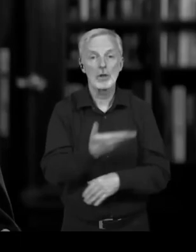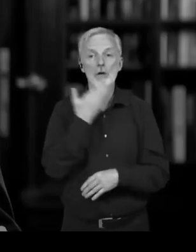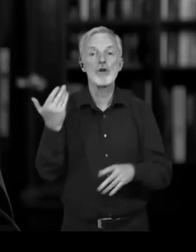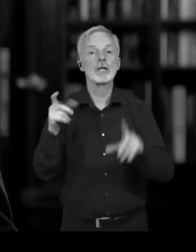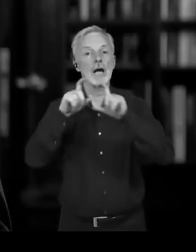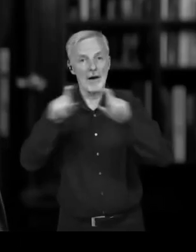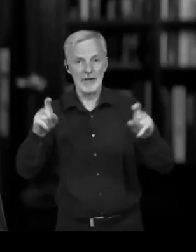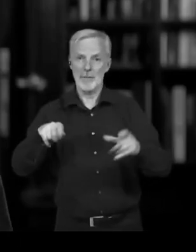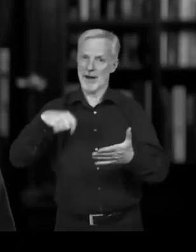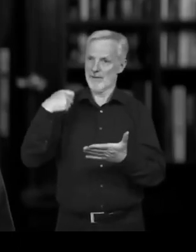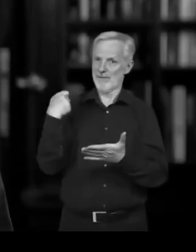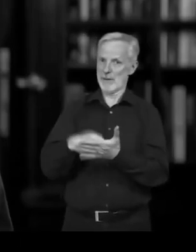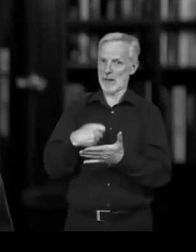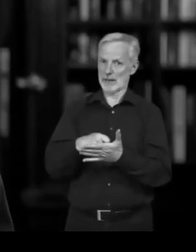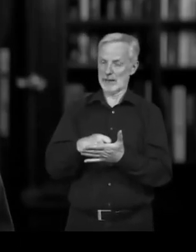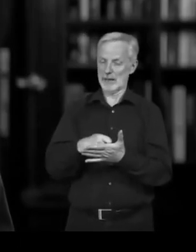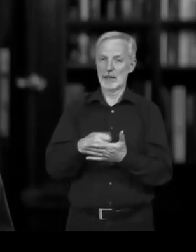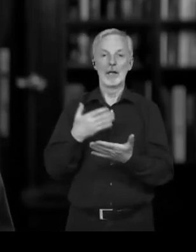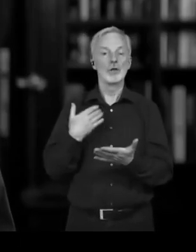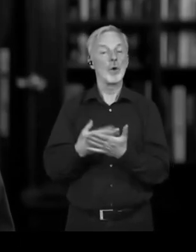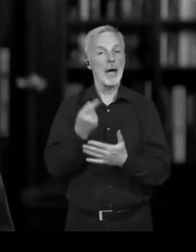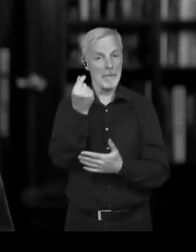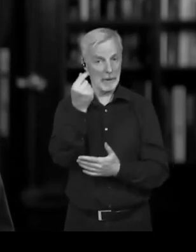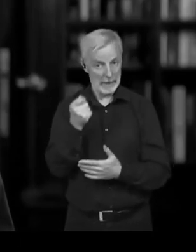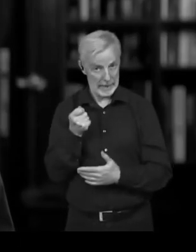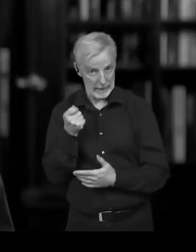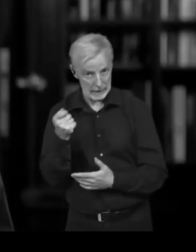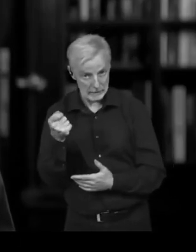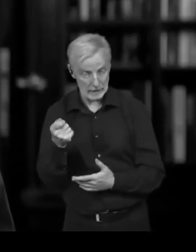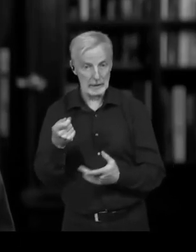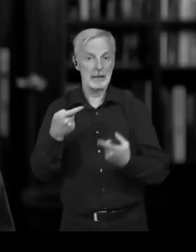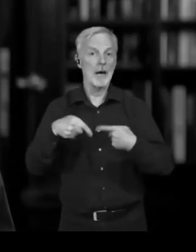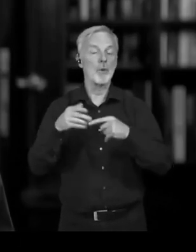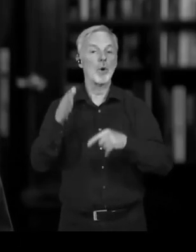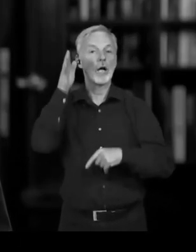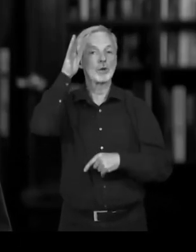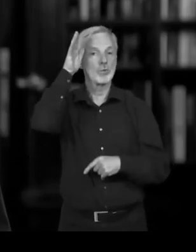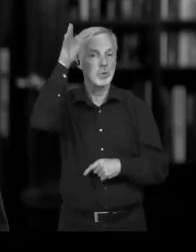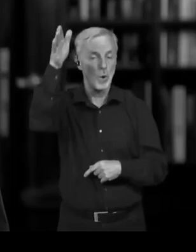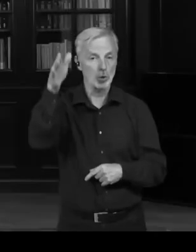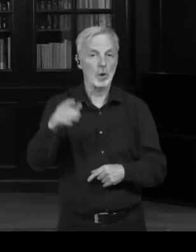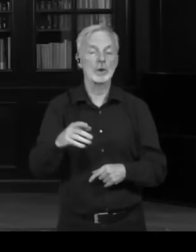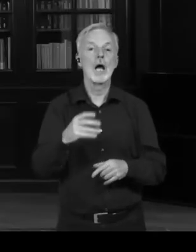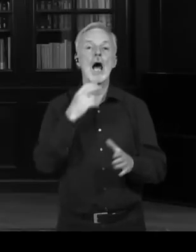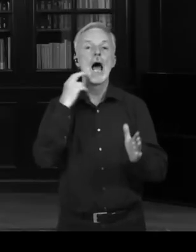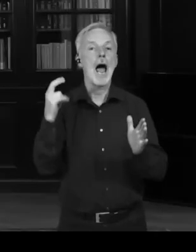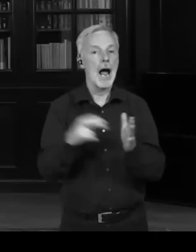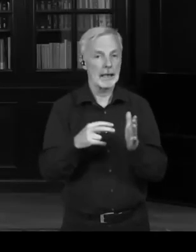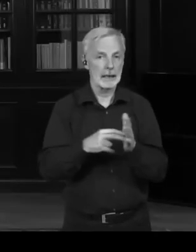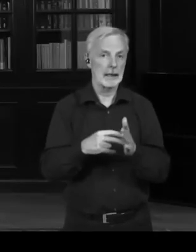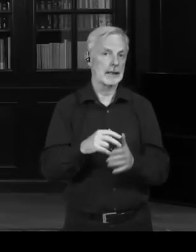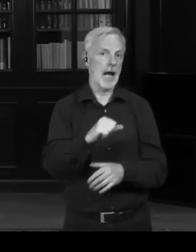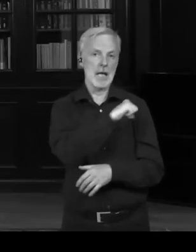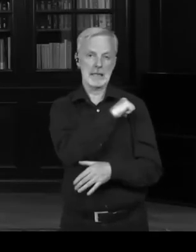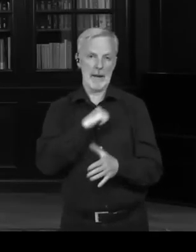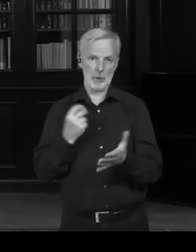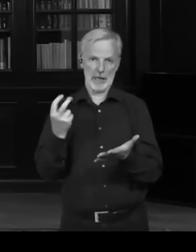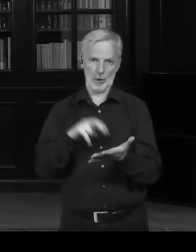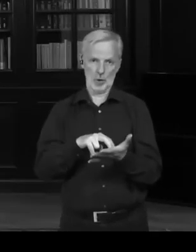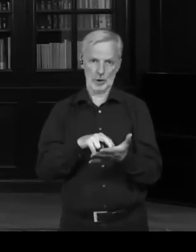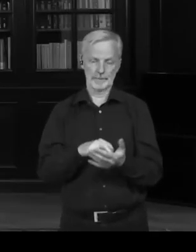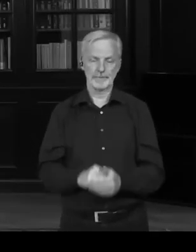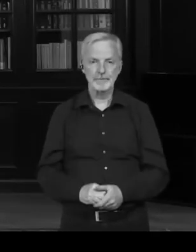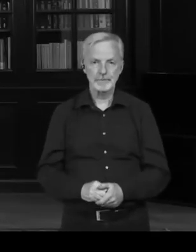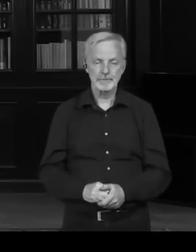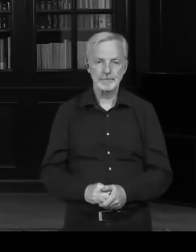draží přes noc o to korunu 50, takže ta sleva tam reálně vůbec není. Ale to jsem jenom odbočil. Nicméně k té samotné